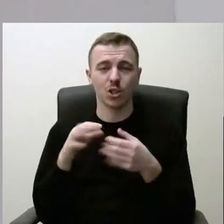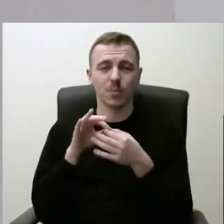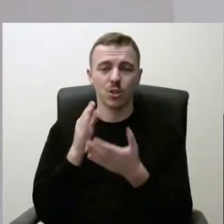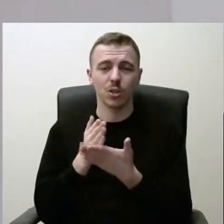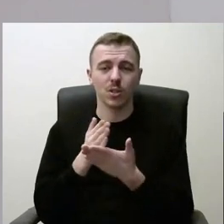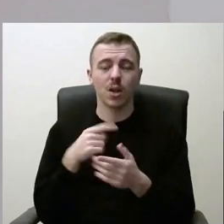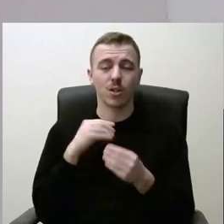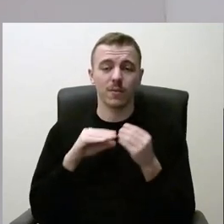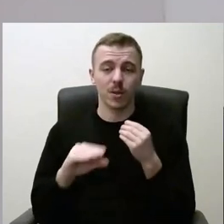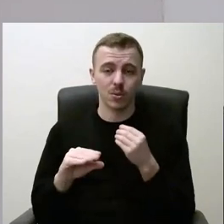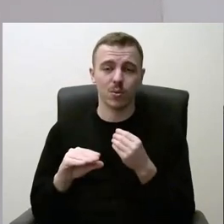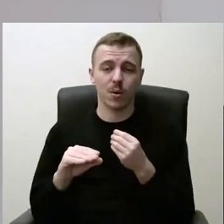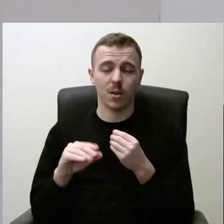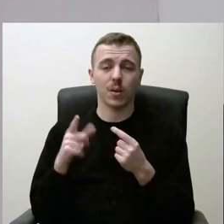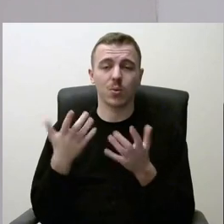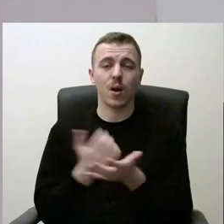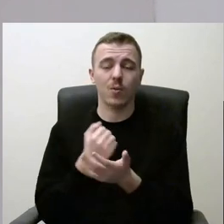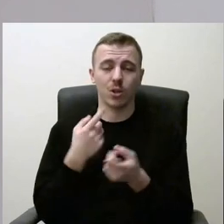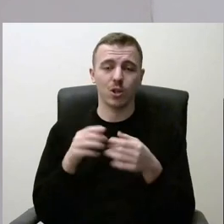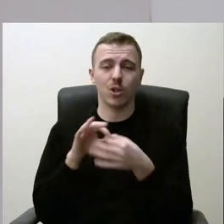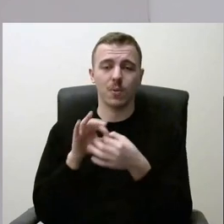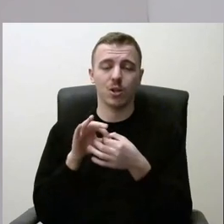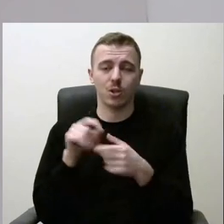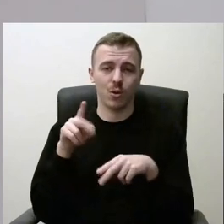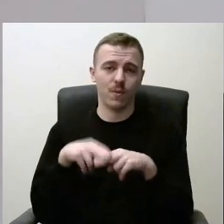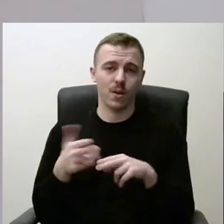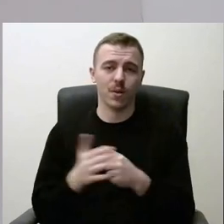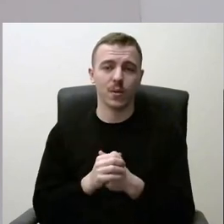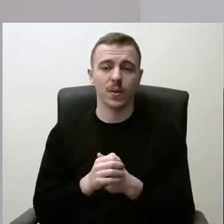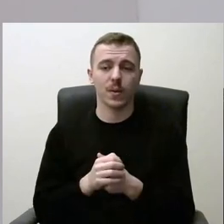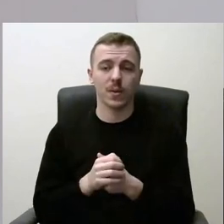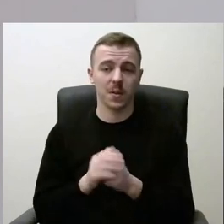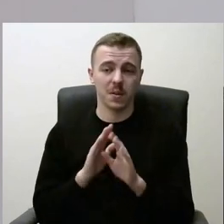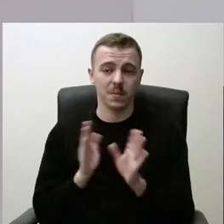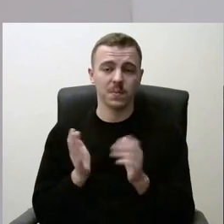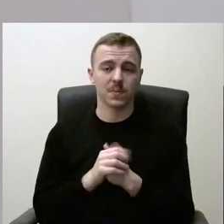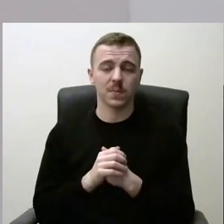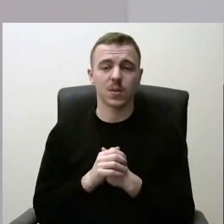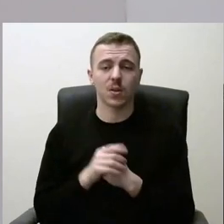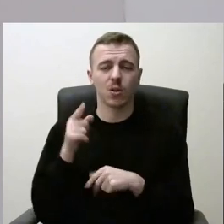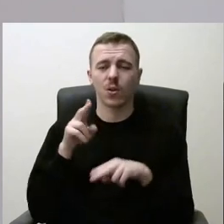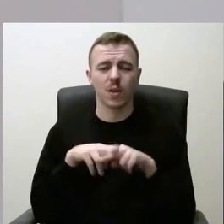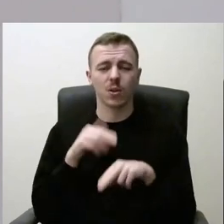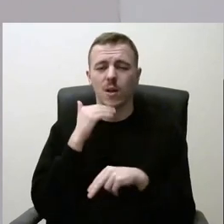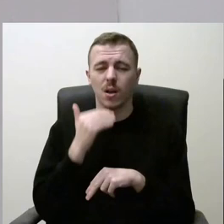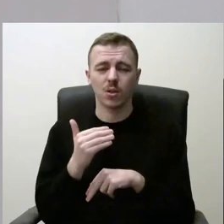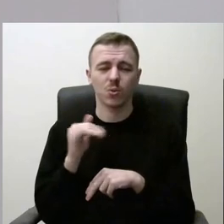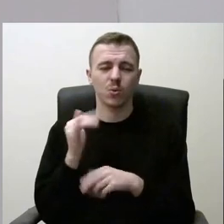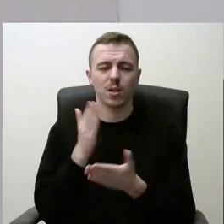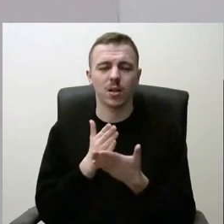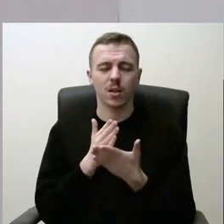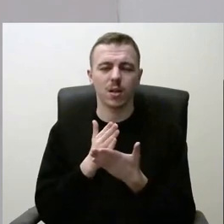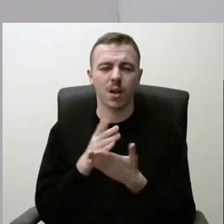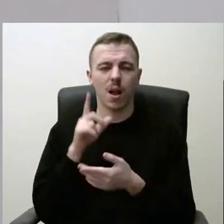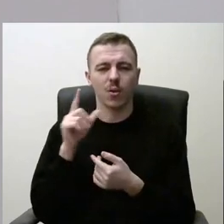Tu investuoji, bet tu gauni grįžtamą ryšį šitoj vietoj. Tai tik tiek ir tose vietose aišku, kur yra gal tokesnės,